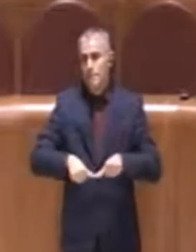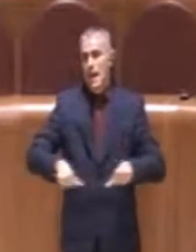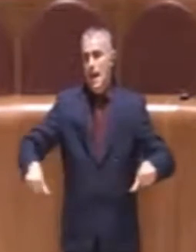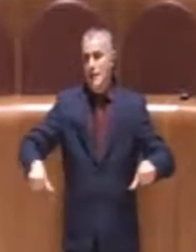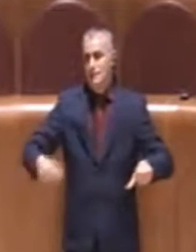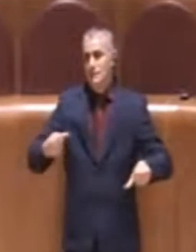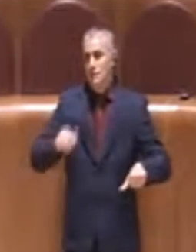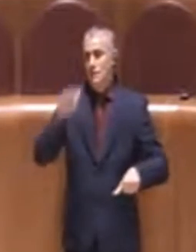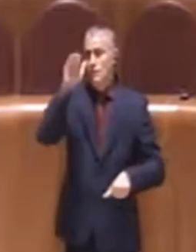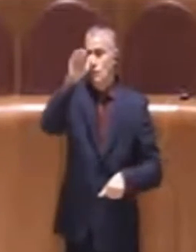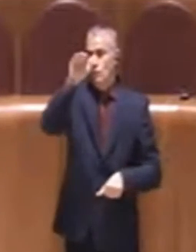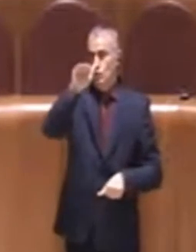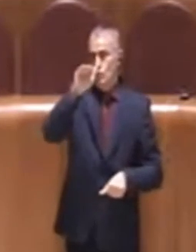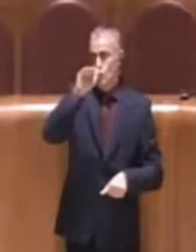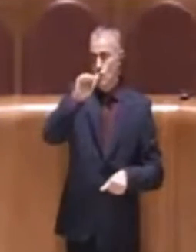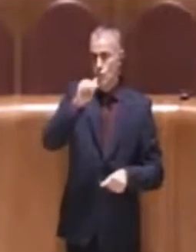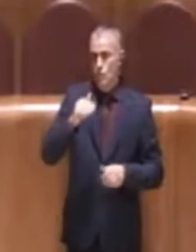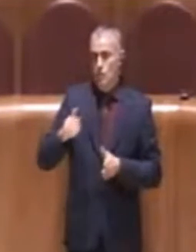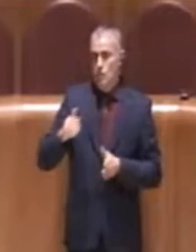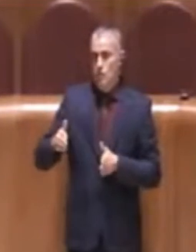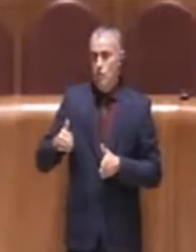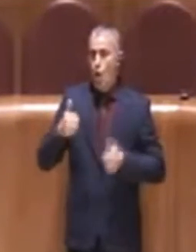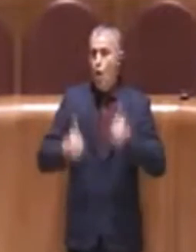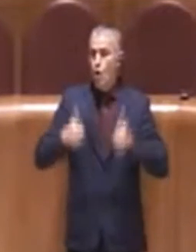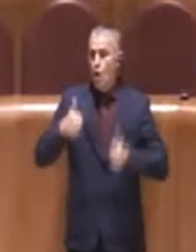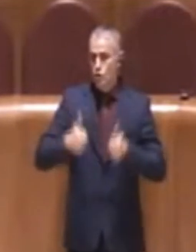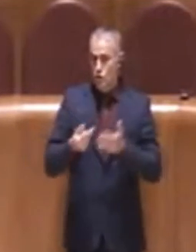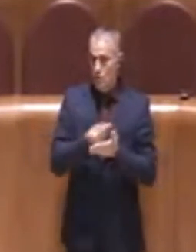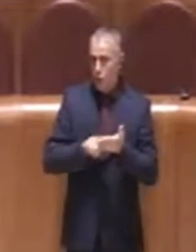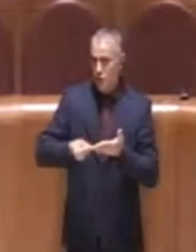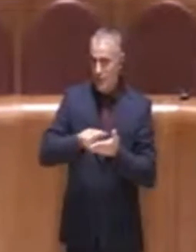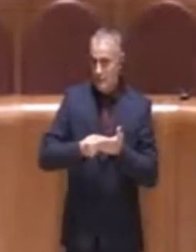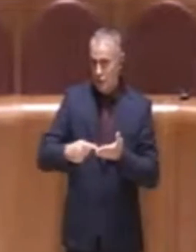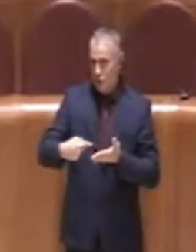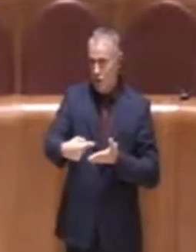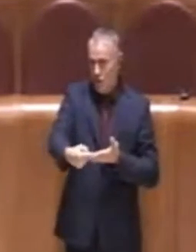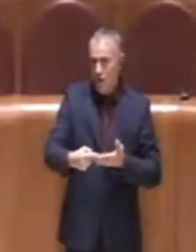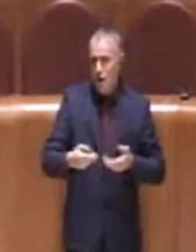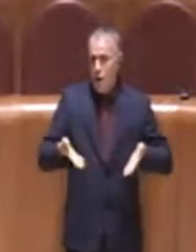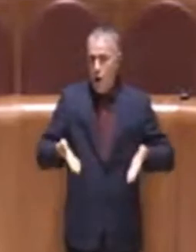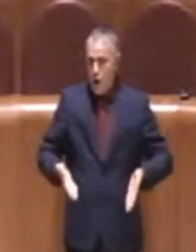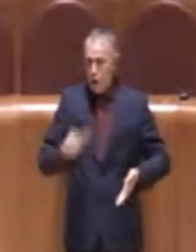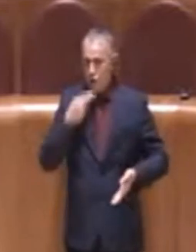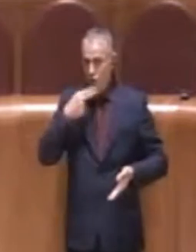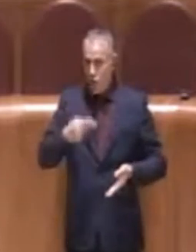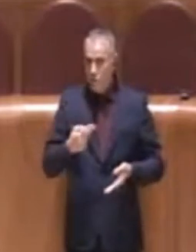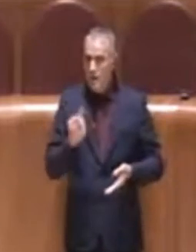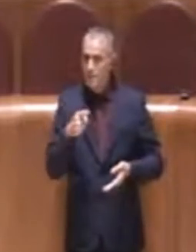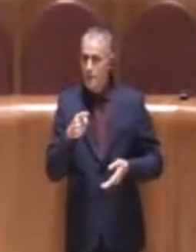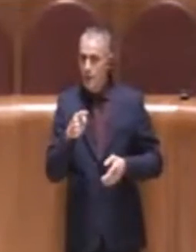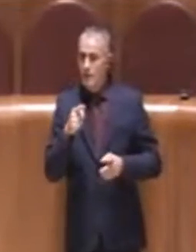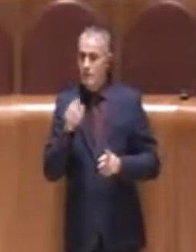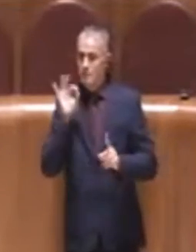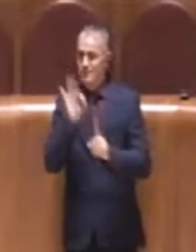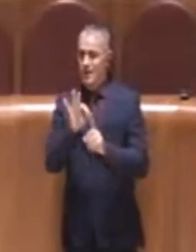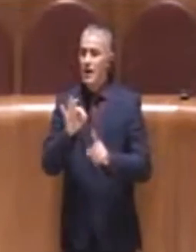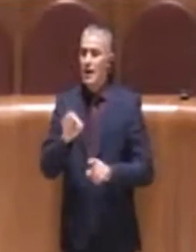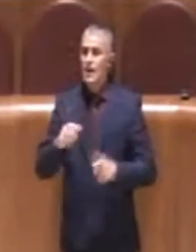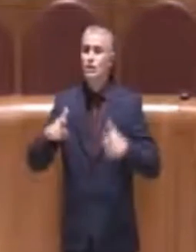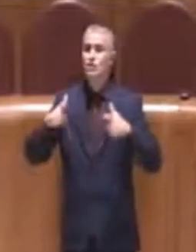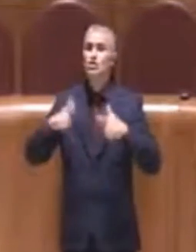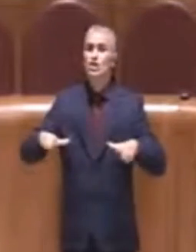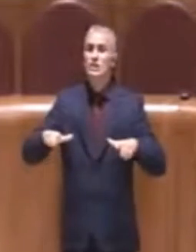futuro concorso di progettazione su quella che noi oggi chiamiamo per identificare la città della scienza,